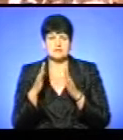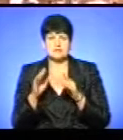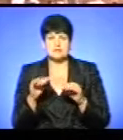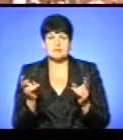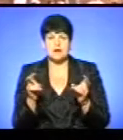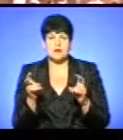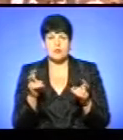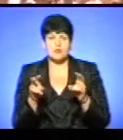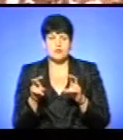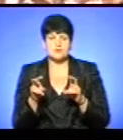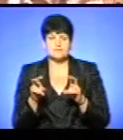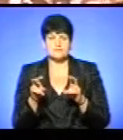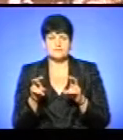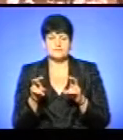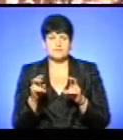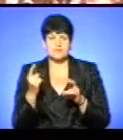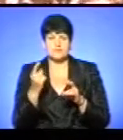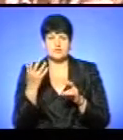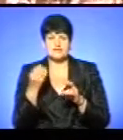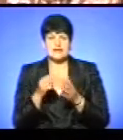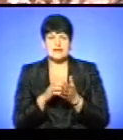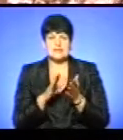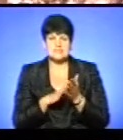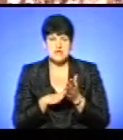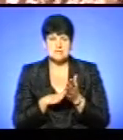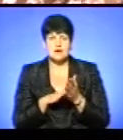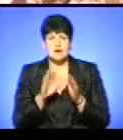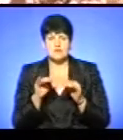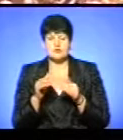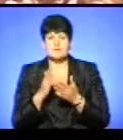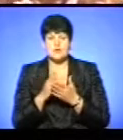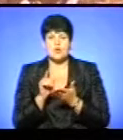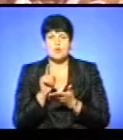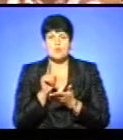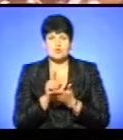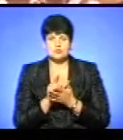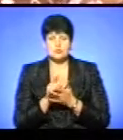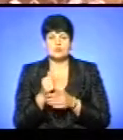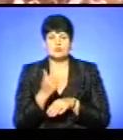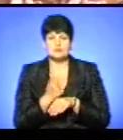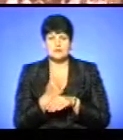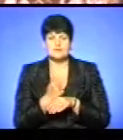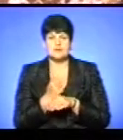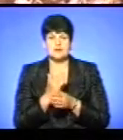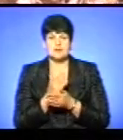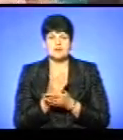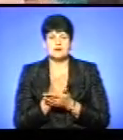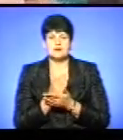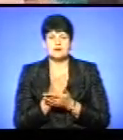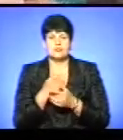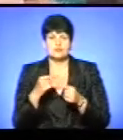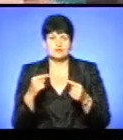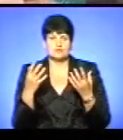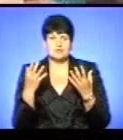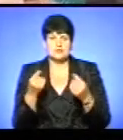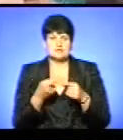насамперед, проходять в перший день реєстрації, потім вже є обов'язково основним і першим елементом будь-якого дня це